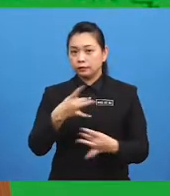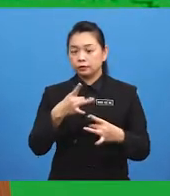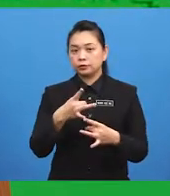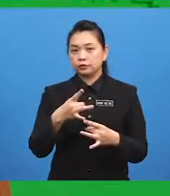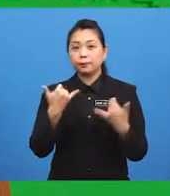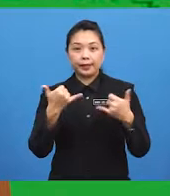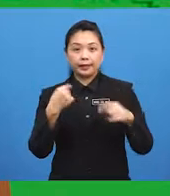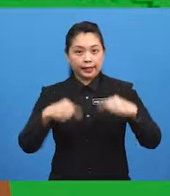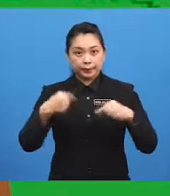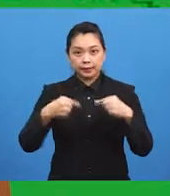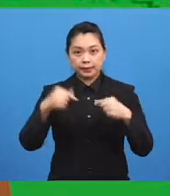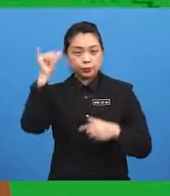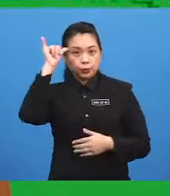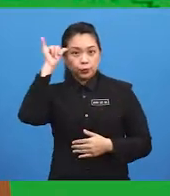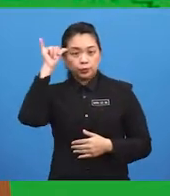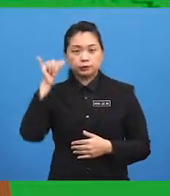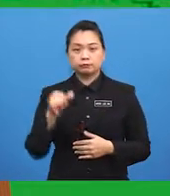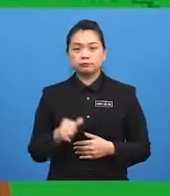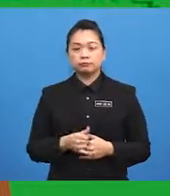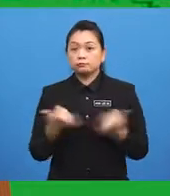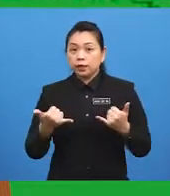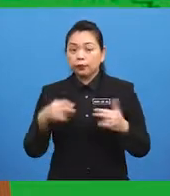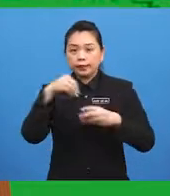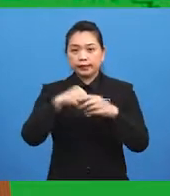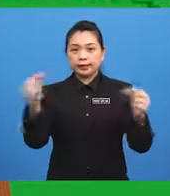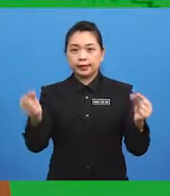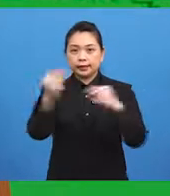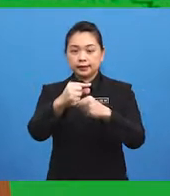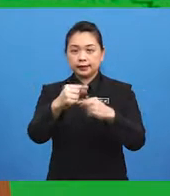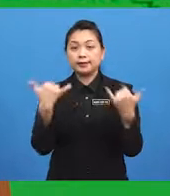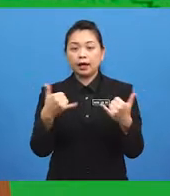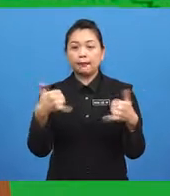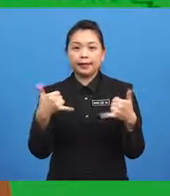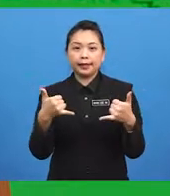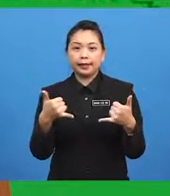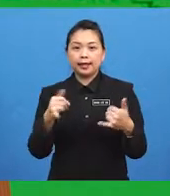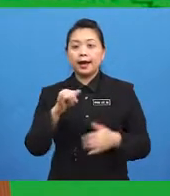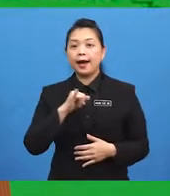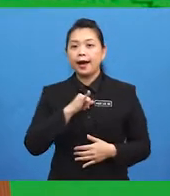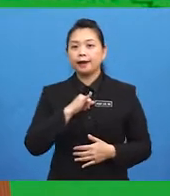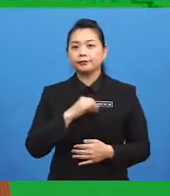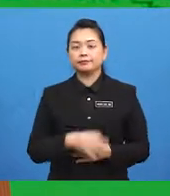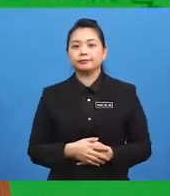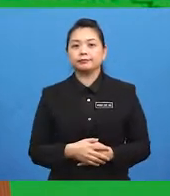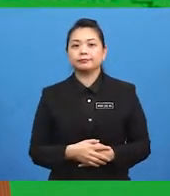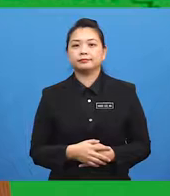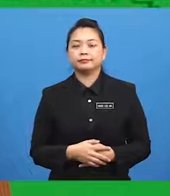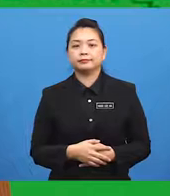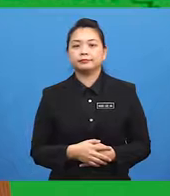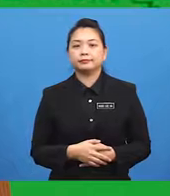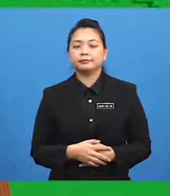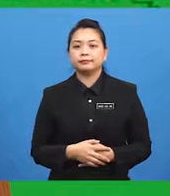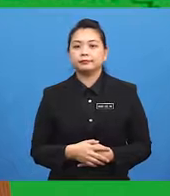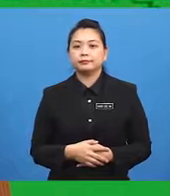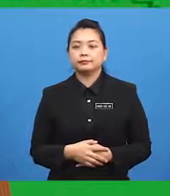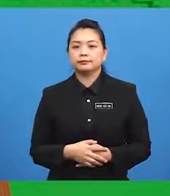games, YOLO. Since we're in the garden... ...let's play... ...I spy. I've placed